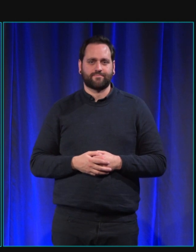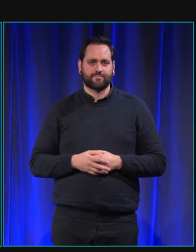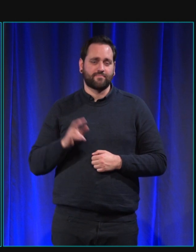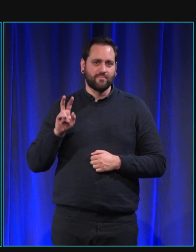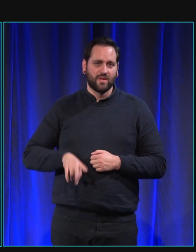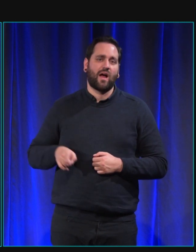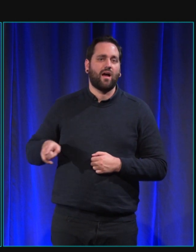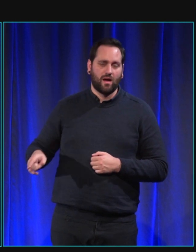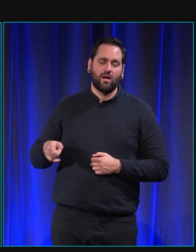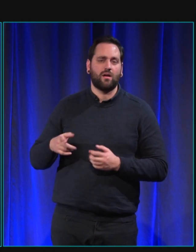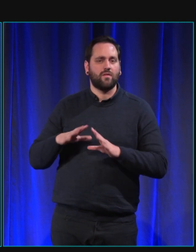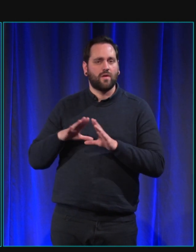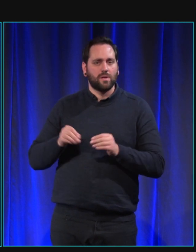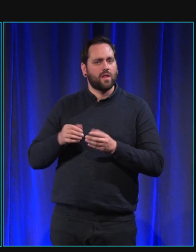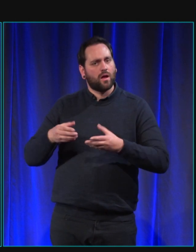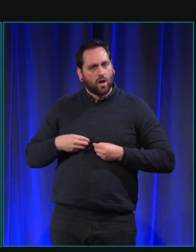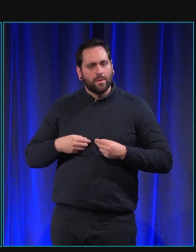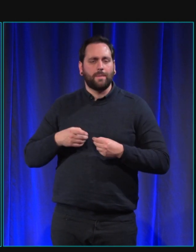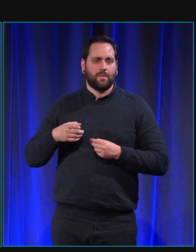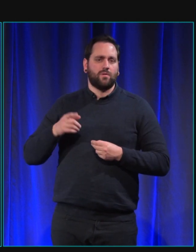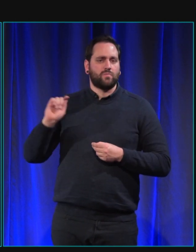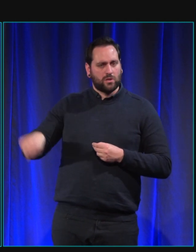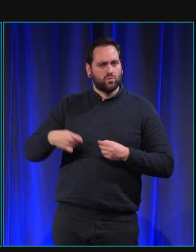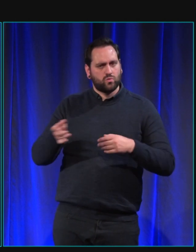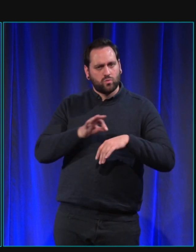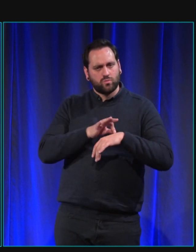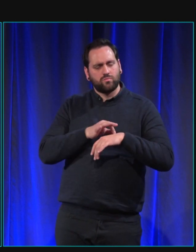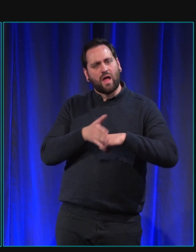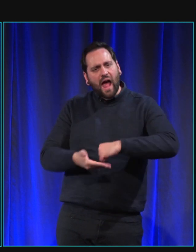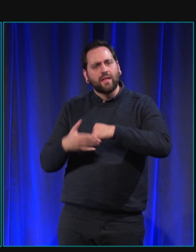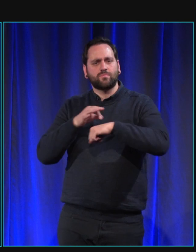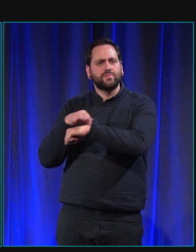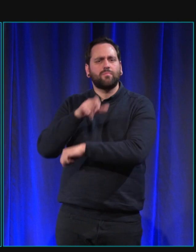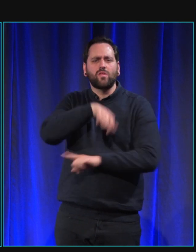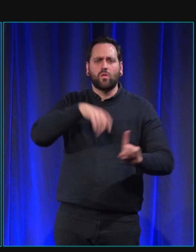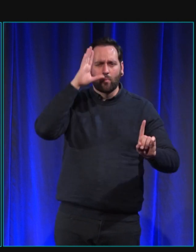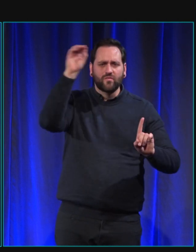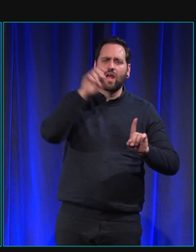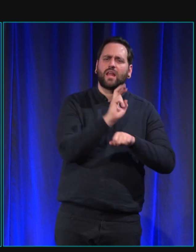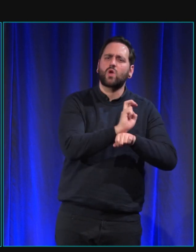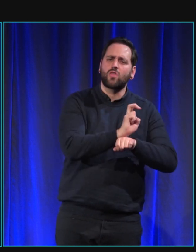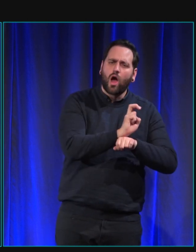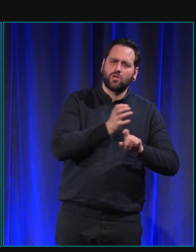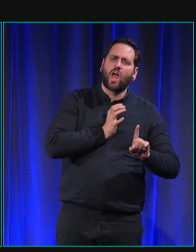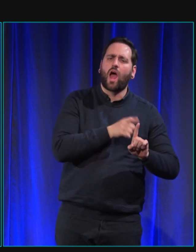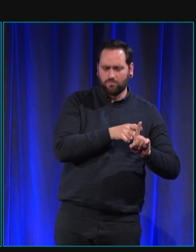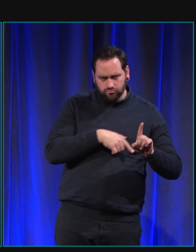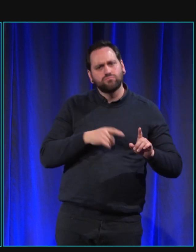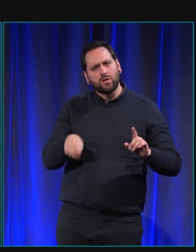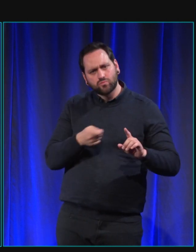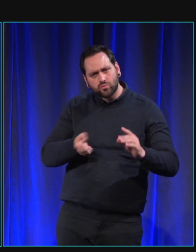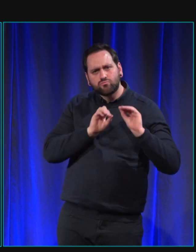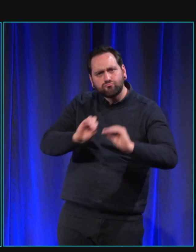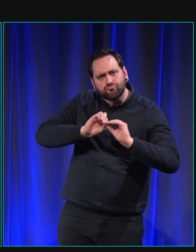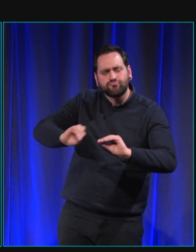aidés ces familles d'accueil sont aidés par les éducateurs qui leur donnent des conseils ils ont un cours collectif une